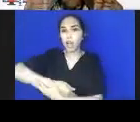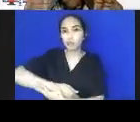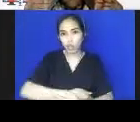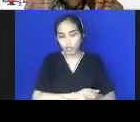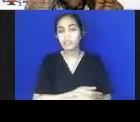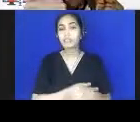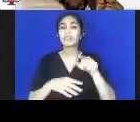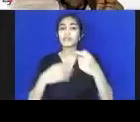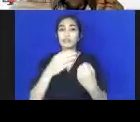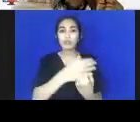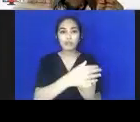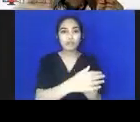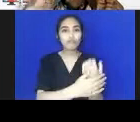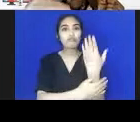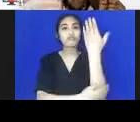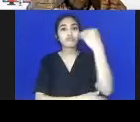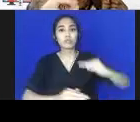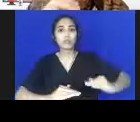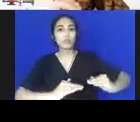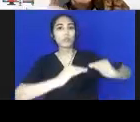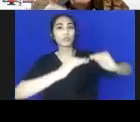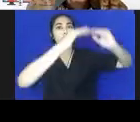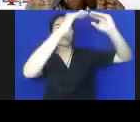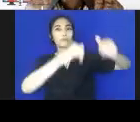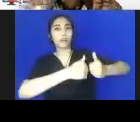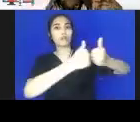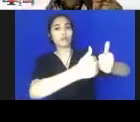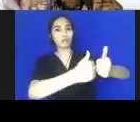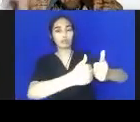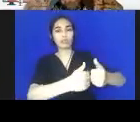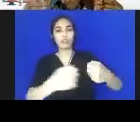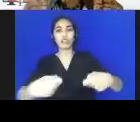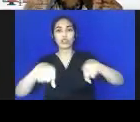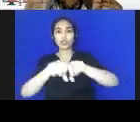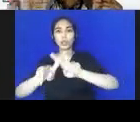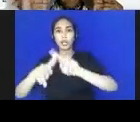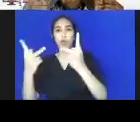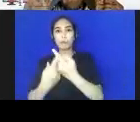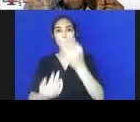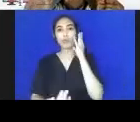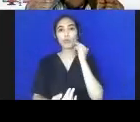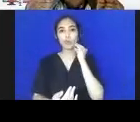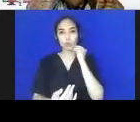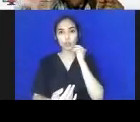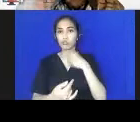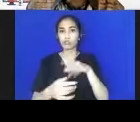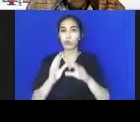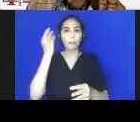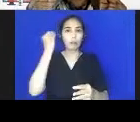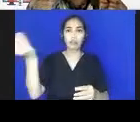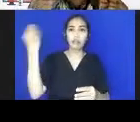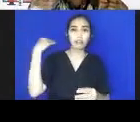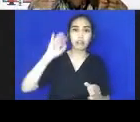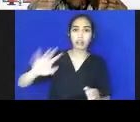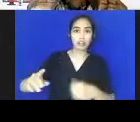secara optimal sesuai dengan kelompok umur. Terlindunginya anak dari segala bentuk kekerasan, penelantaran, perlakuan yang salah,